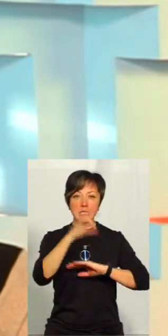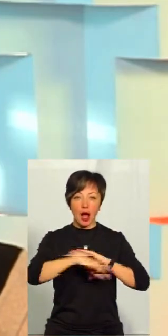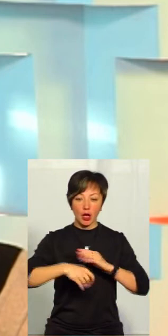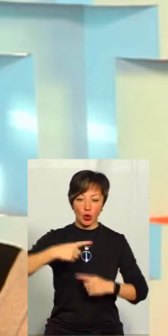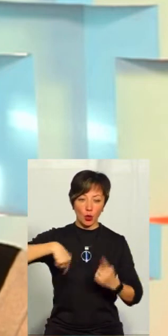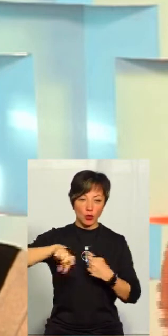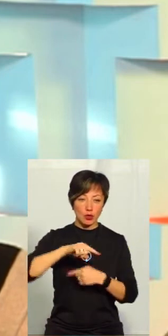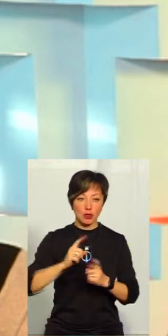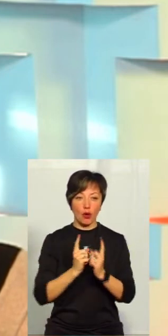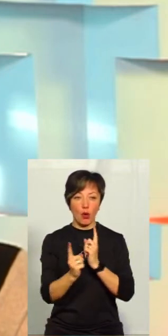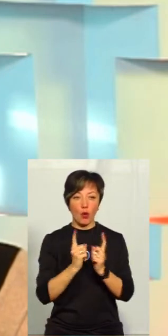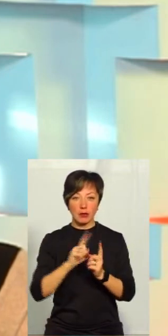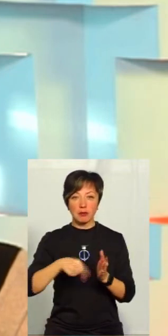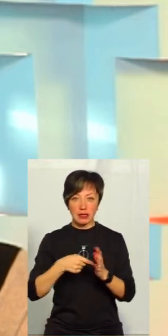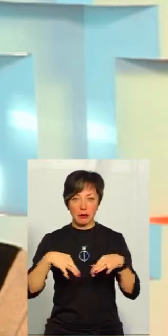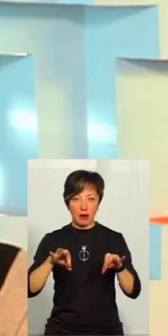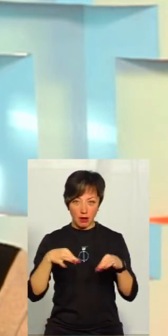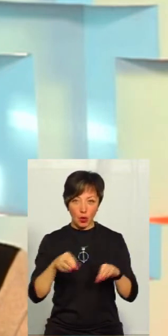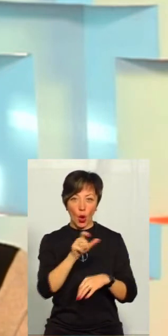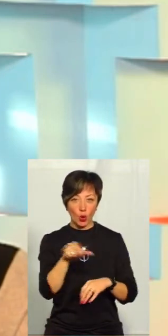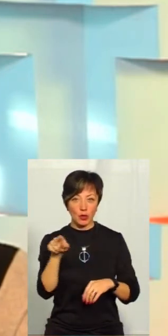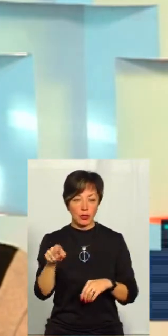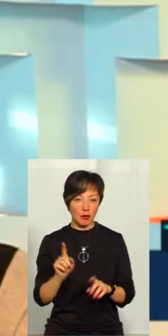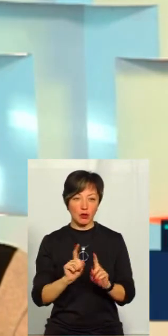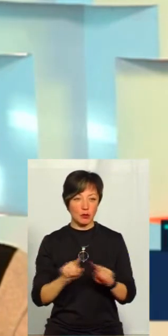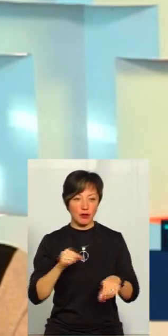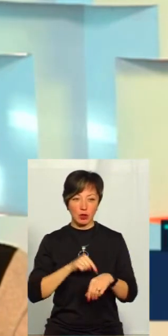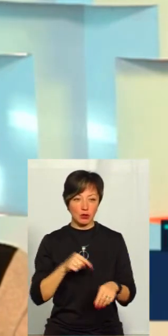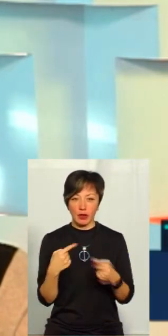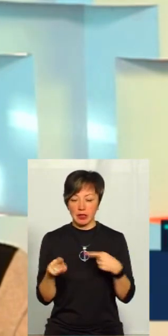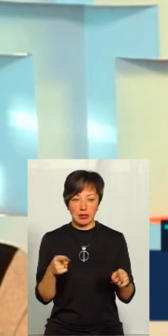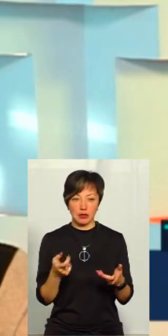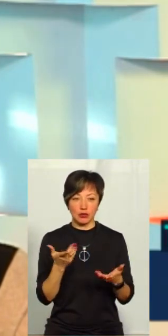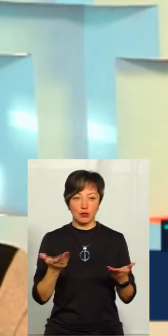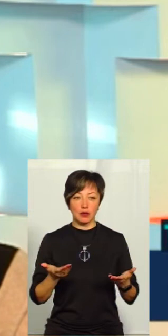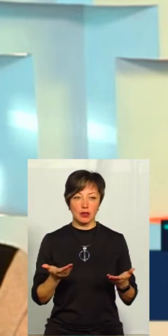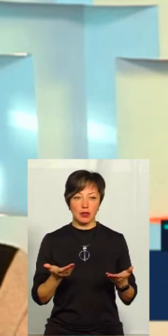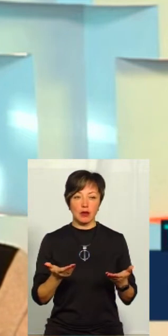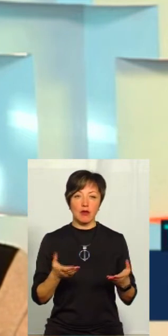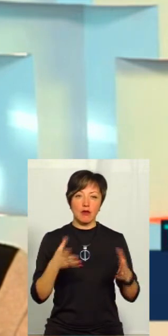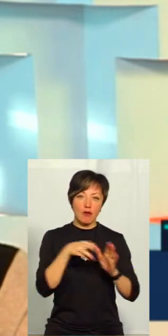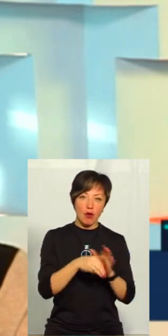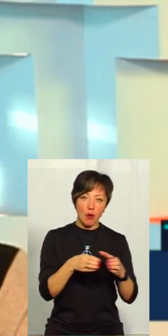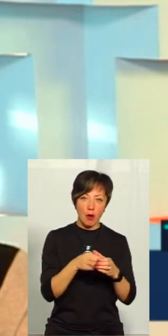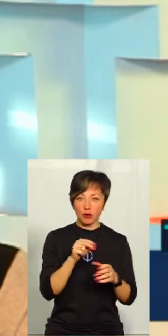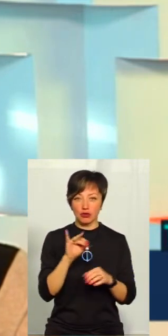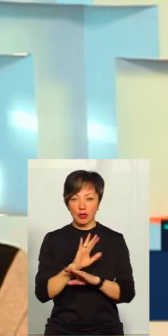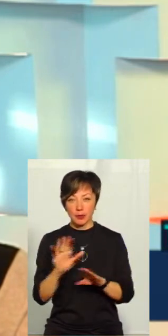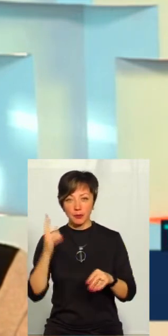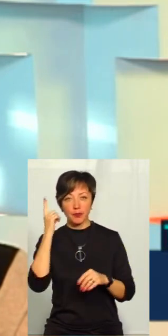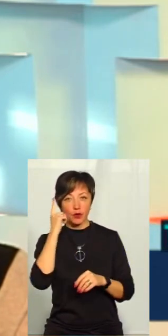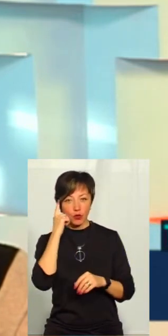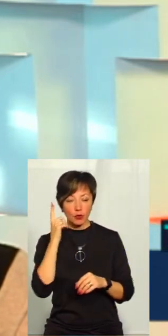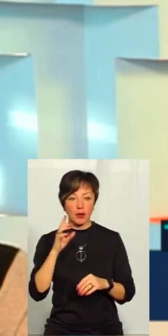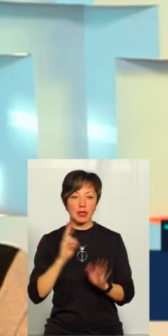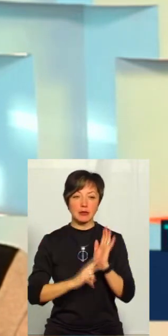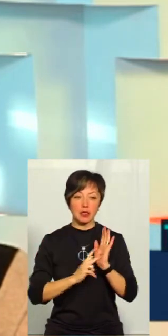приміський, міський навіть транспорт туди ходить, тобто люди там особливо не відчувають різниці, що вони в громаді чи не в громаді, я думаю,